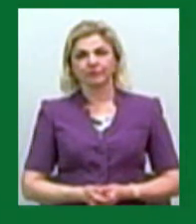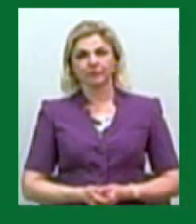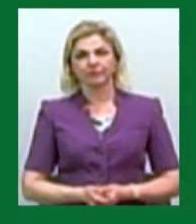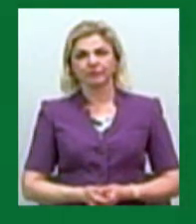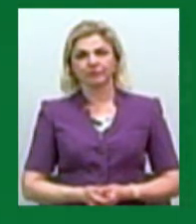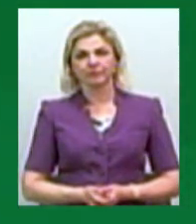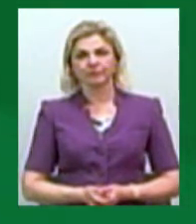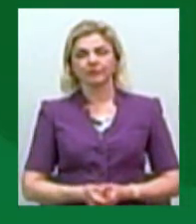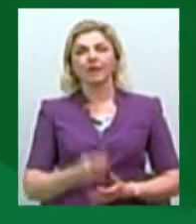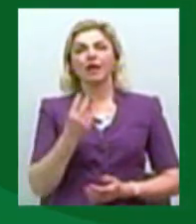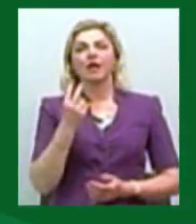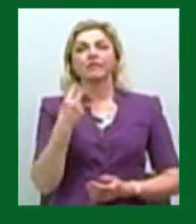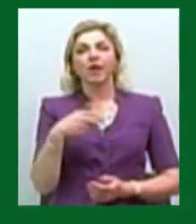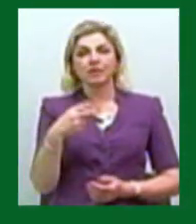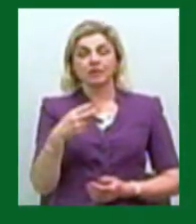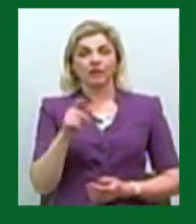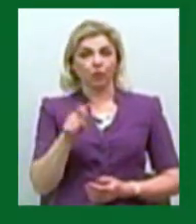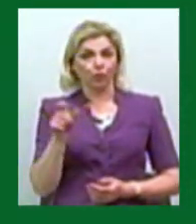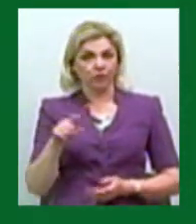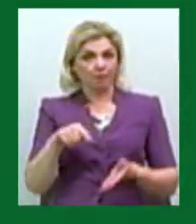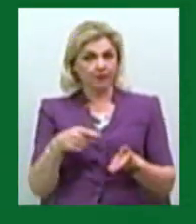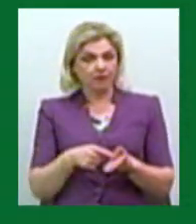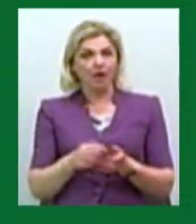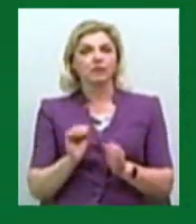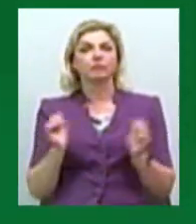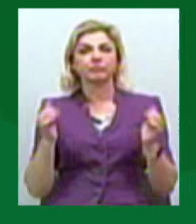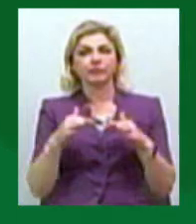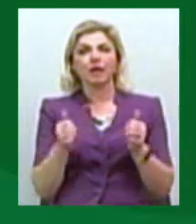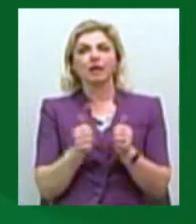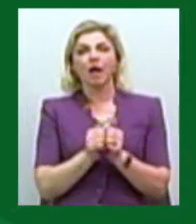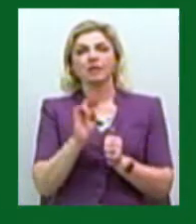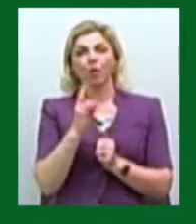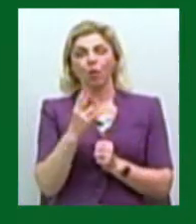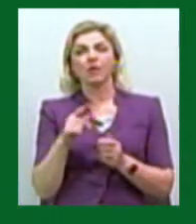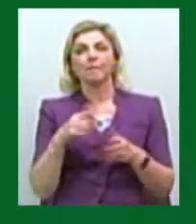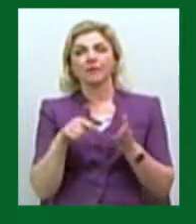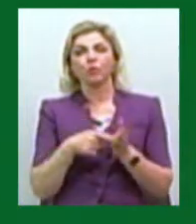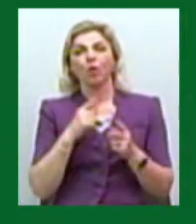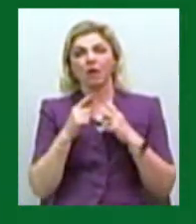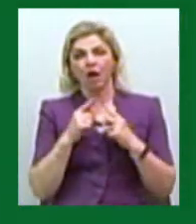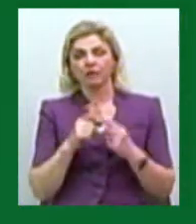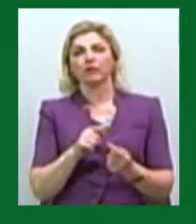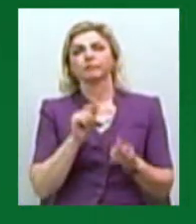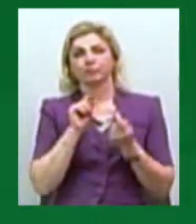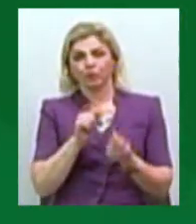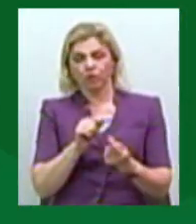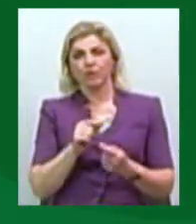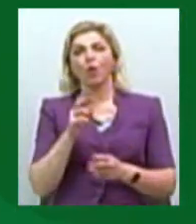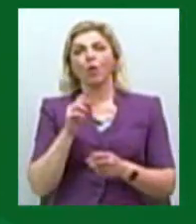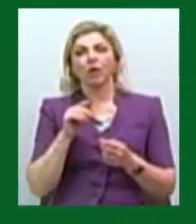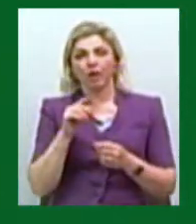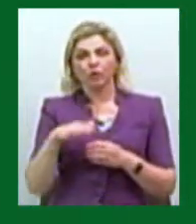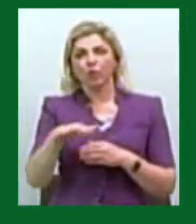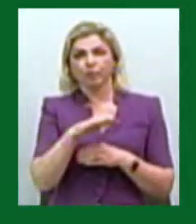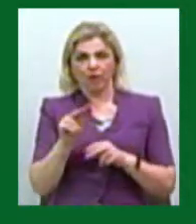Два десятки містян зібралися біля Миколаївської міської ради в знак протесту проти реконструкції Соборної